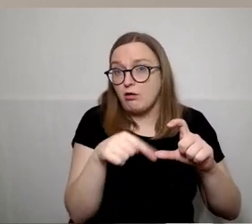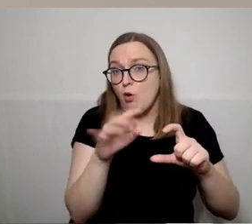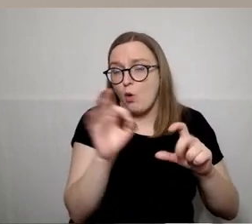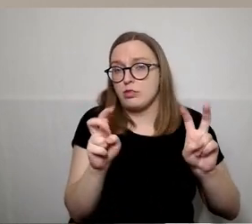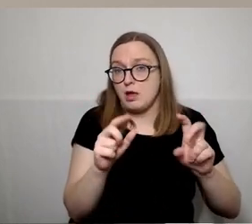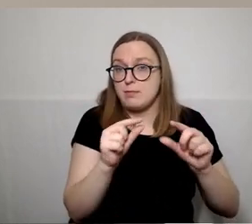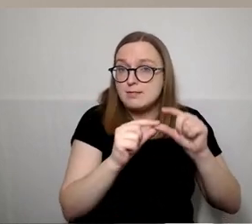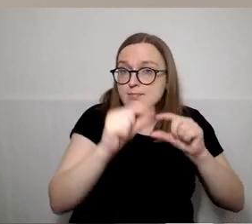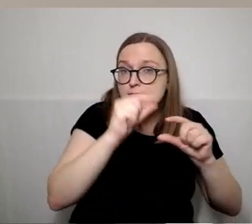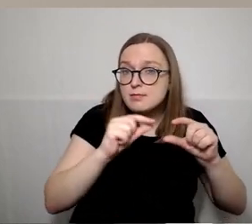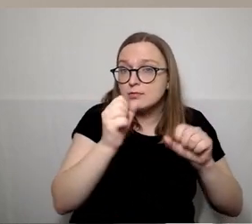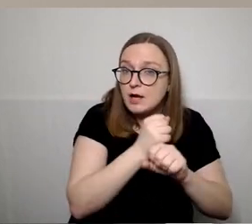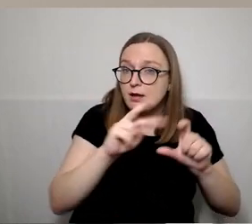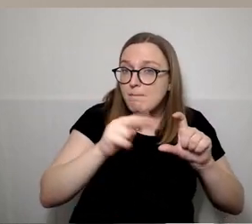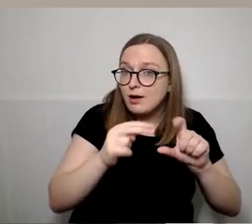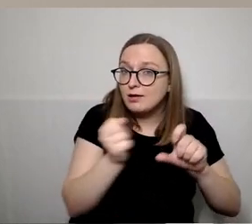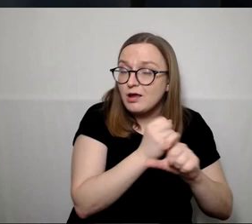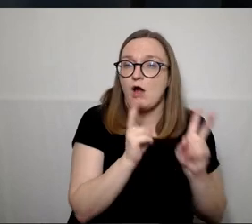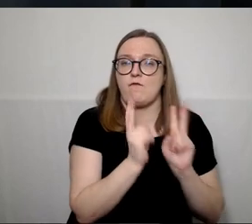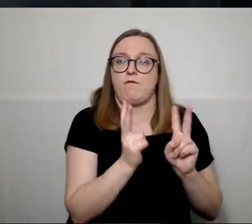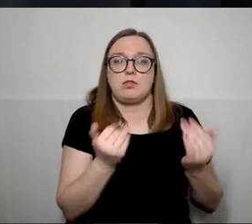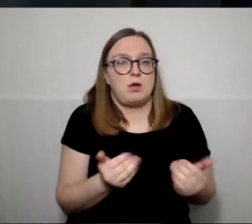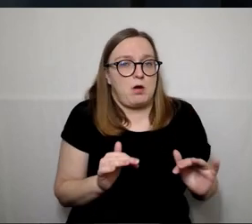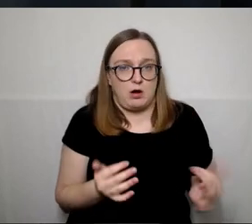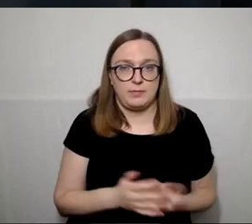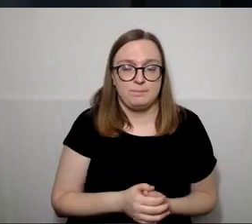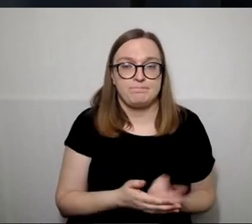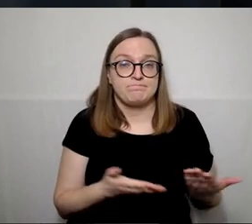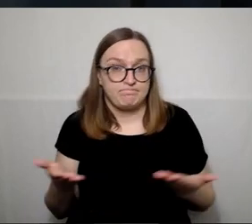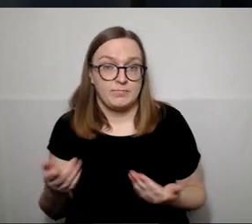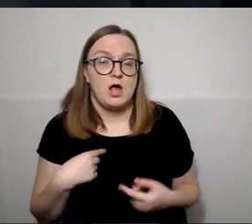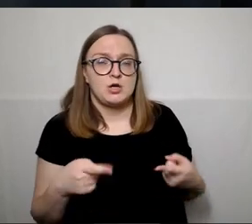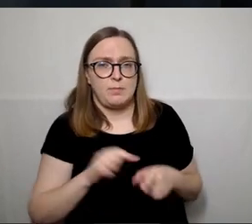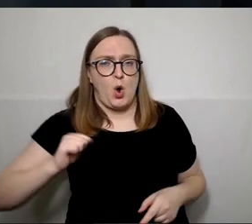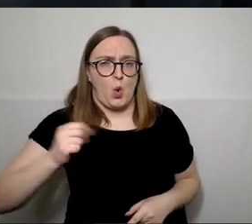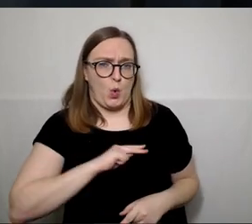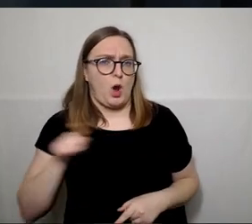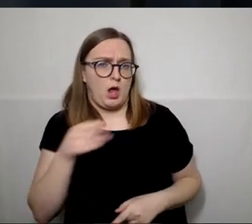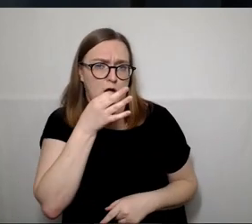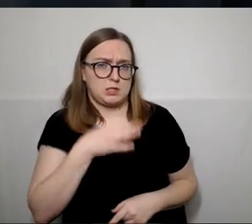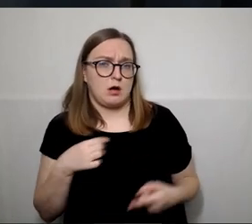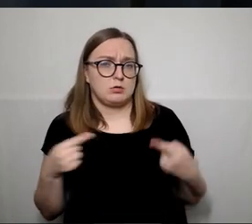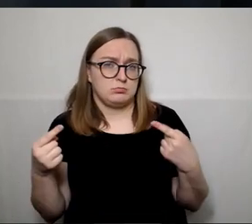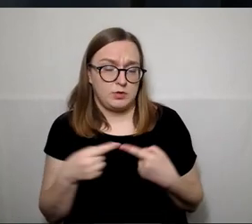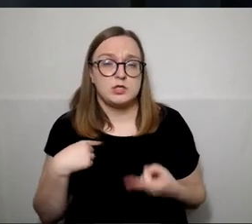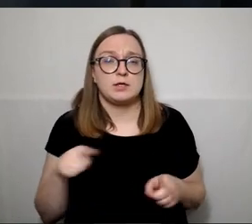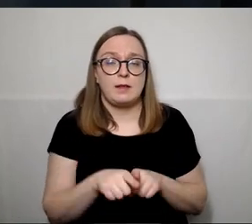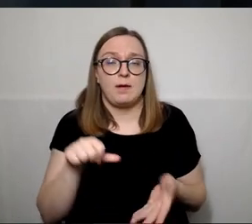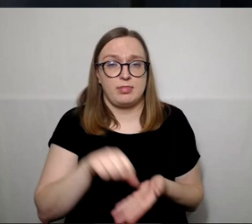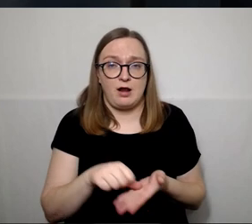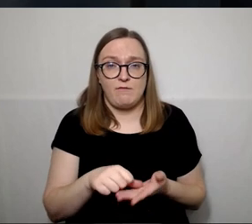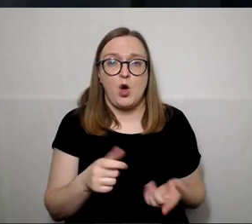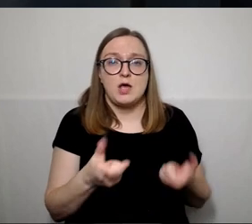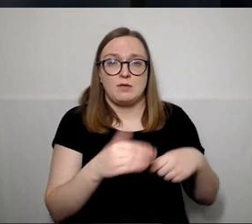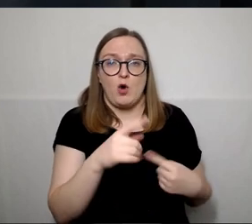kintama. Prašau. Aš taip pat, kaip kolega sakė, dalyvavusiu valdybės taryboje